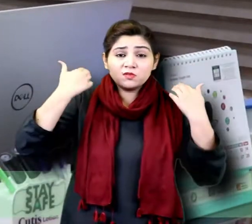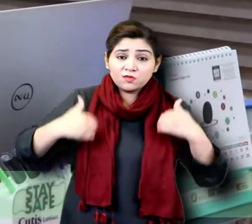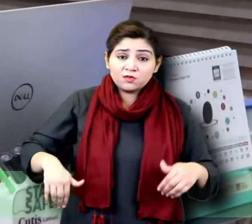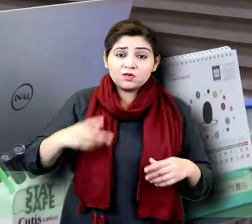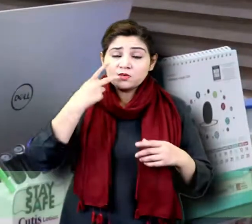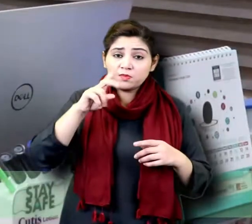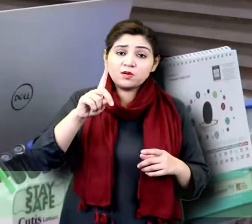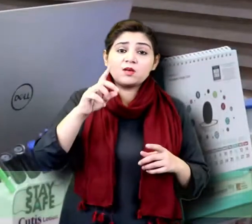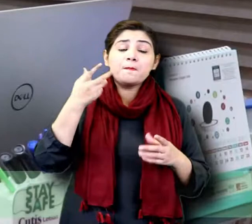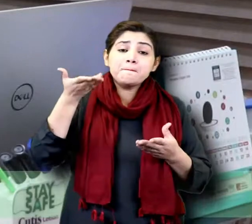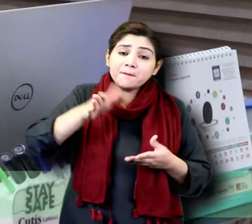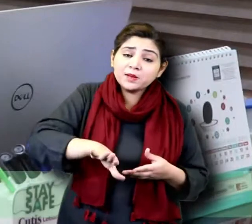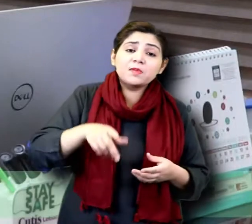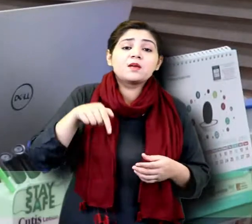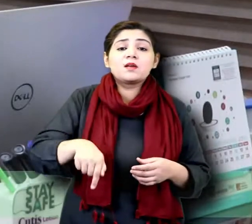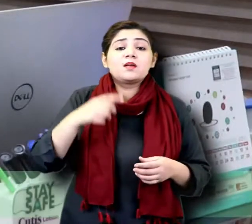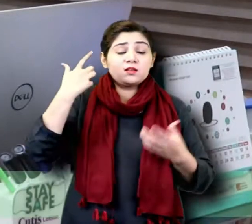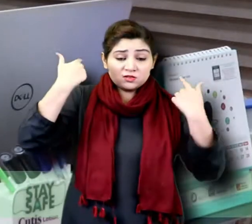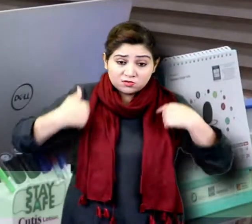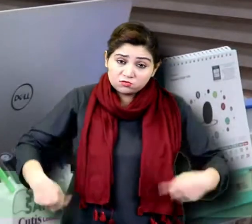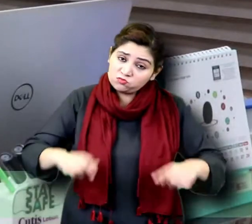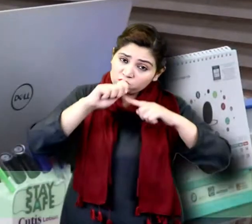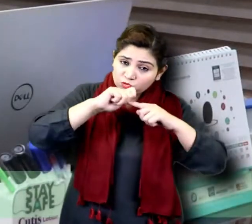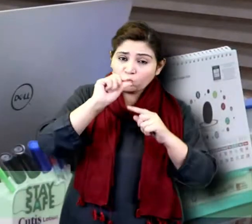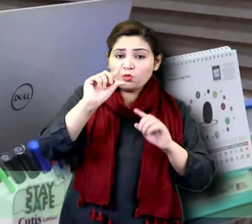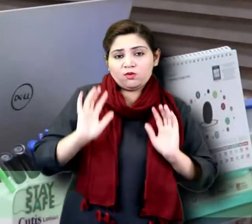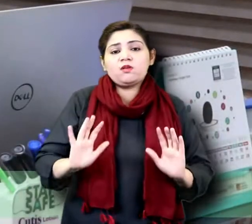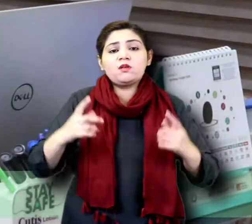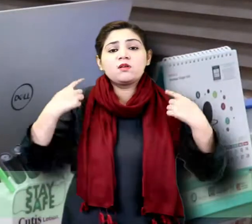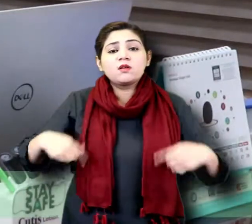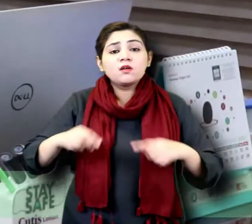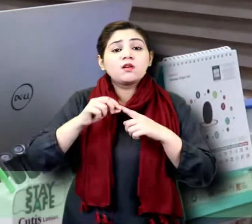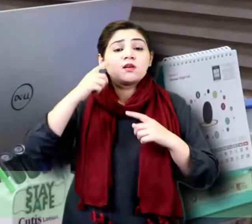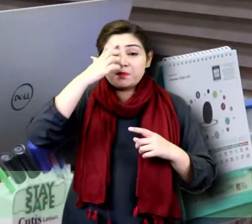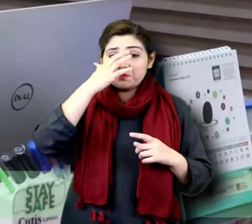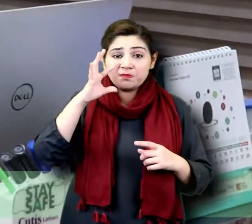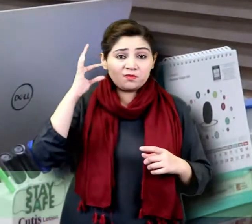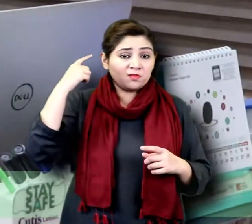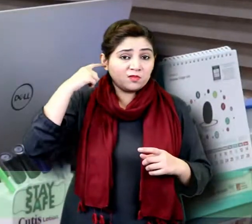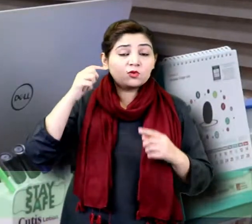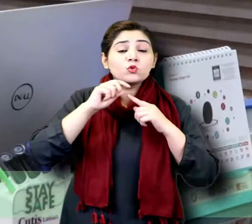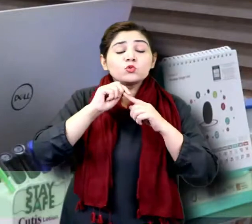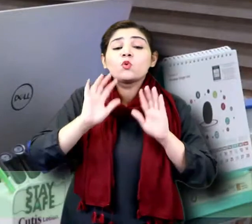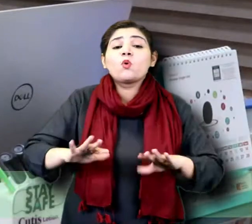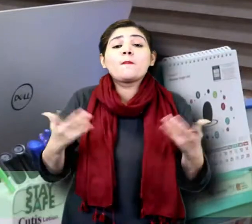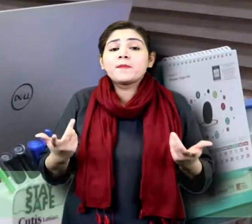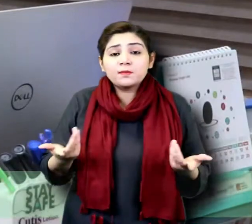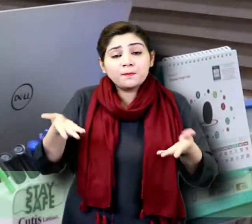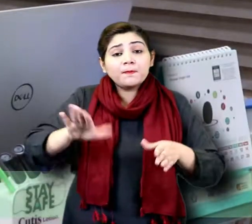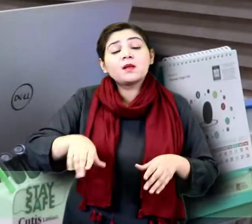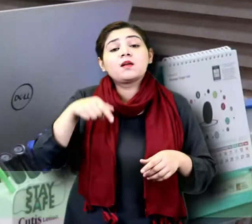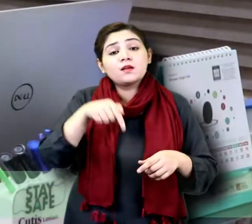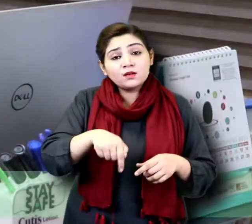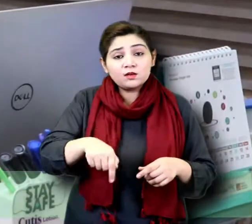فیجیولوجیکل فینامنہ ہے اس کا نظر ہے کہ یہ ہمارے بسم کے لیے ضروری بھی ہے کان کی ویکس کا منعہ ضروری اس لیے ہے